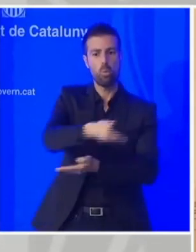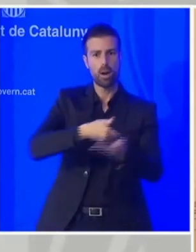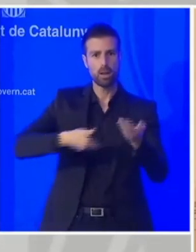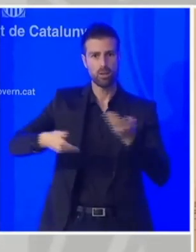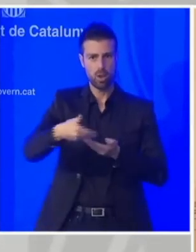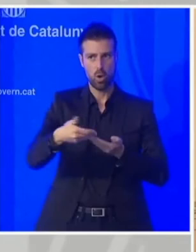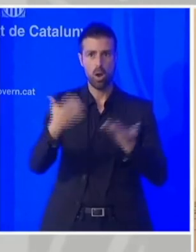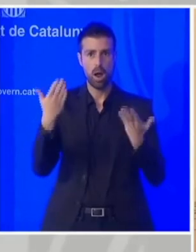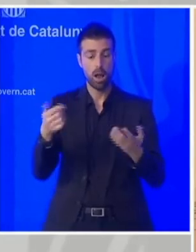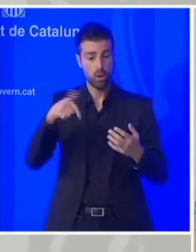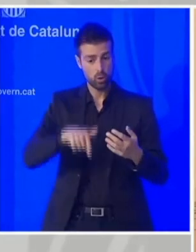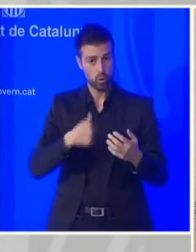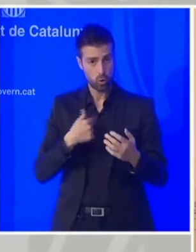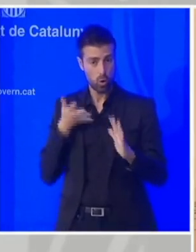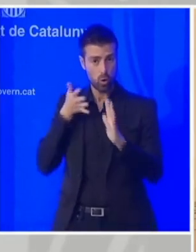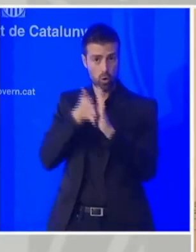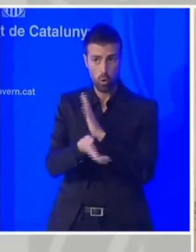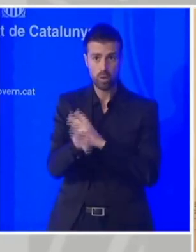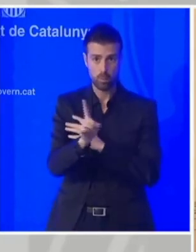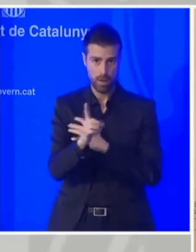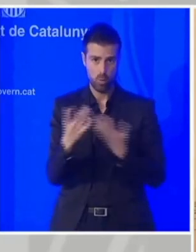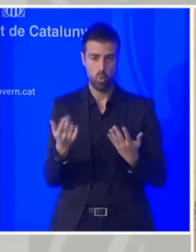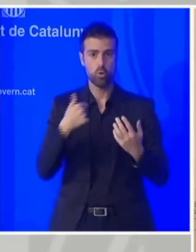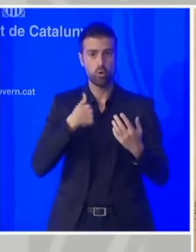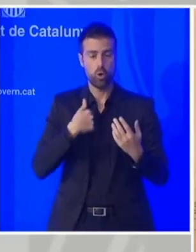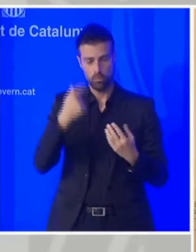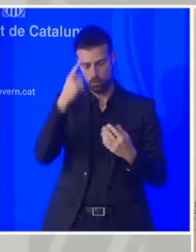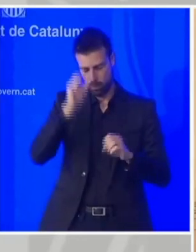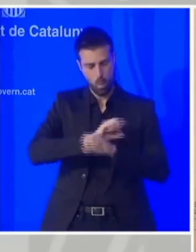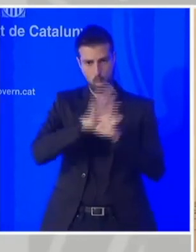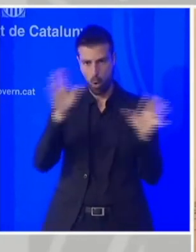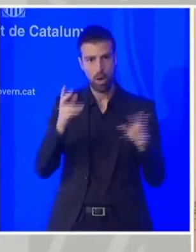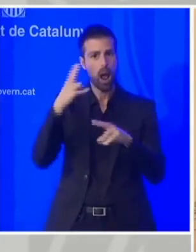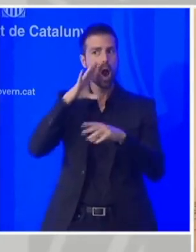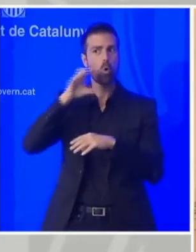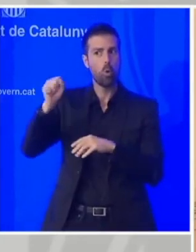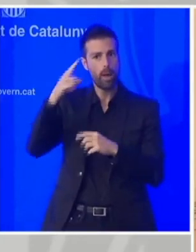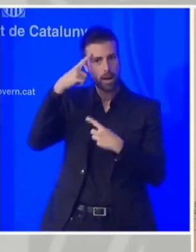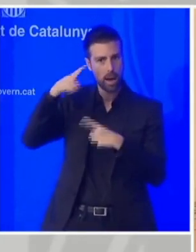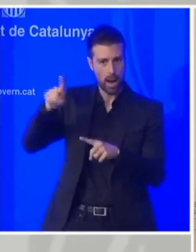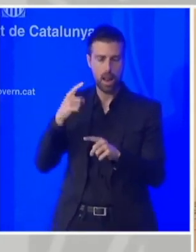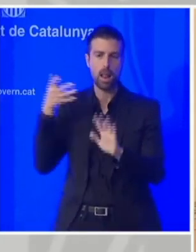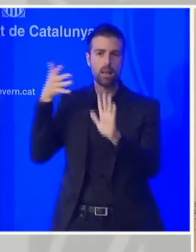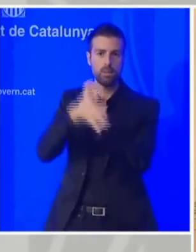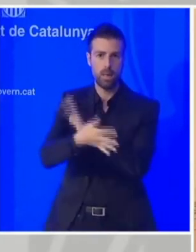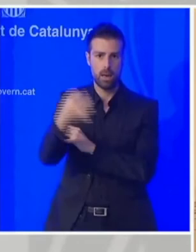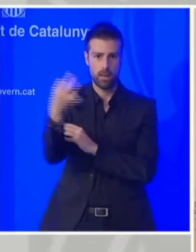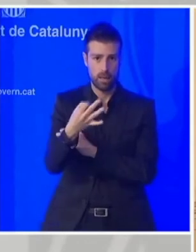que no l'explico jo perquè entenem que això ho ha d'explicar el propi govern, i que en qualsevol cas